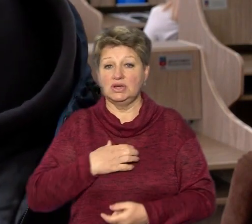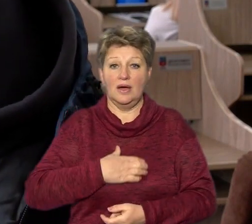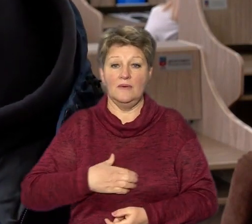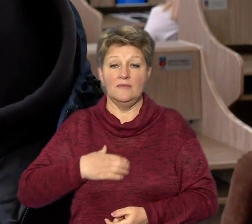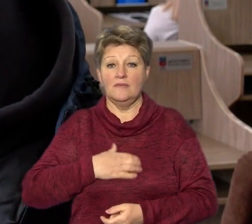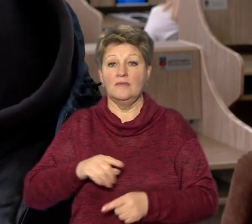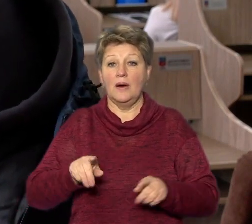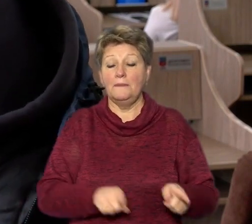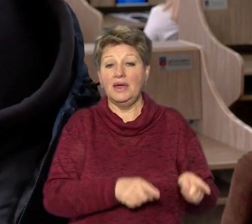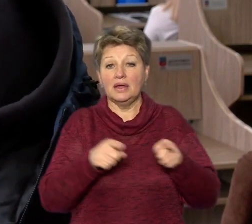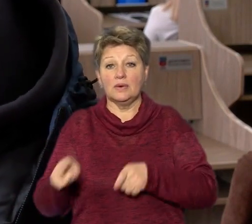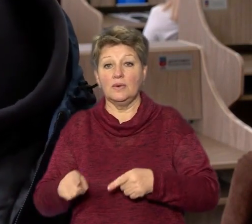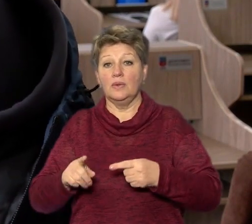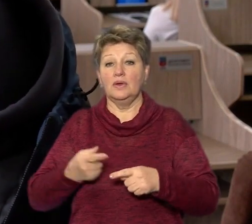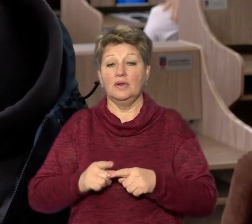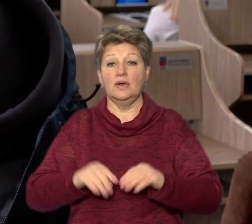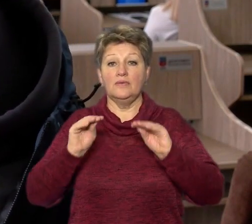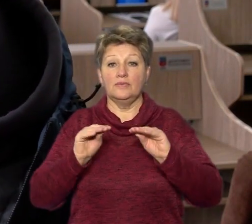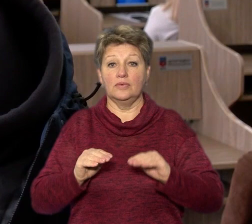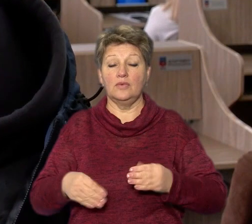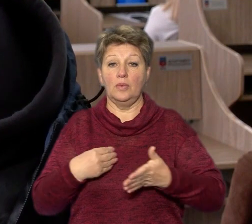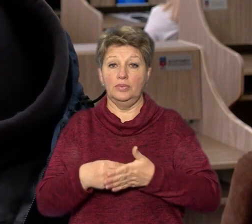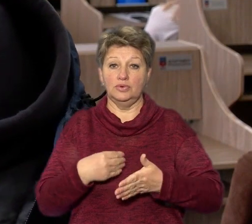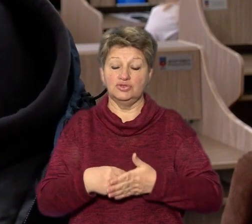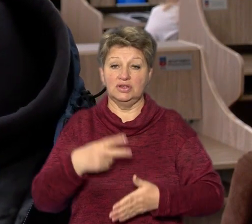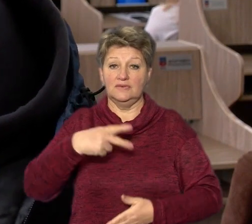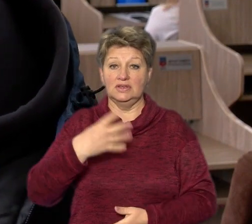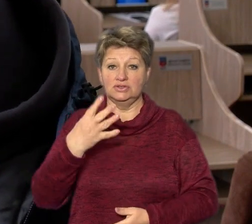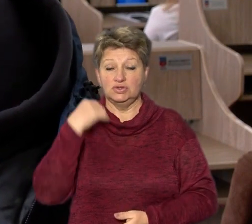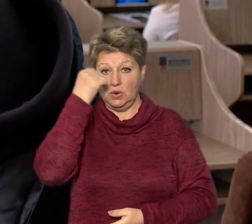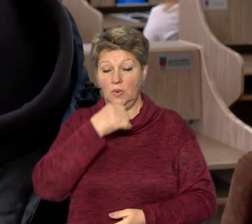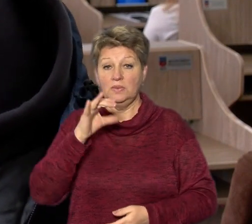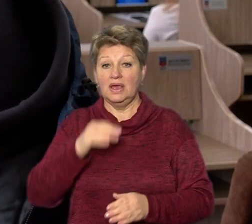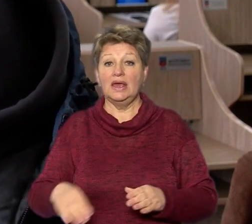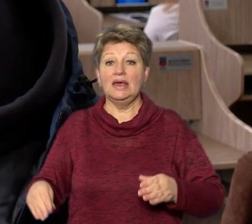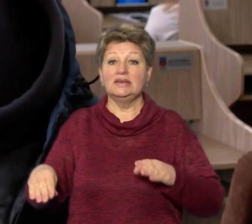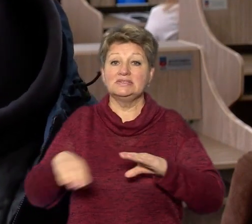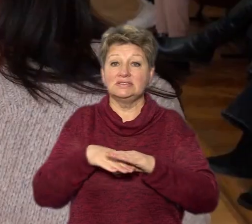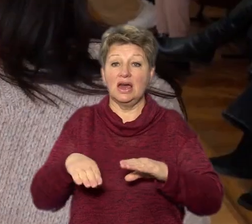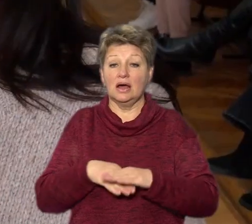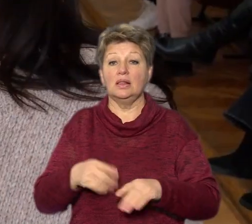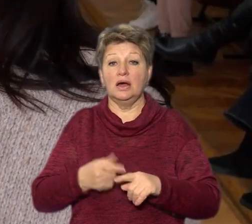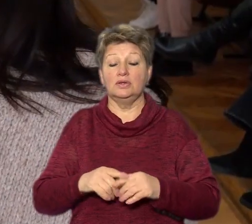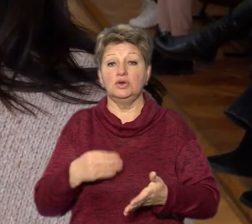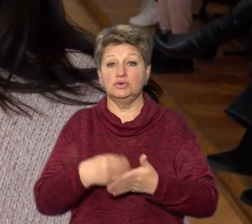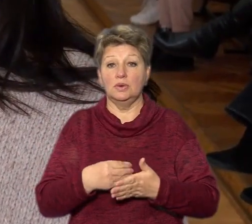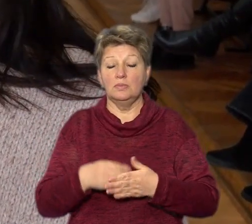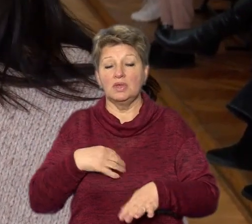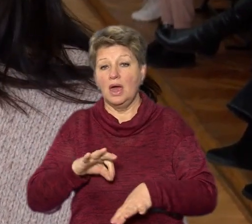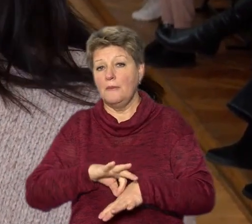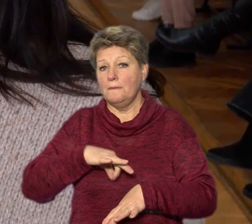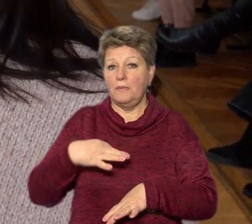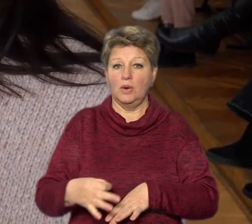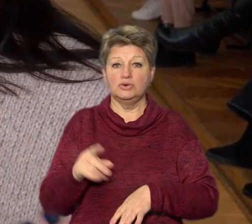наступного етапу – це формування бюджету 24 року і закладати туди гідні суми. Мені боляче від того, що